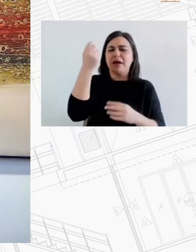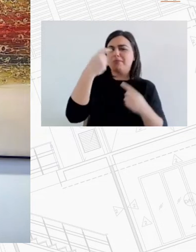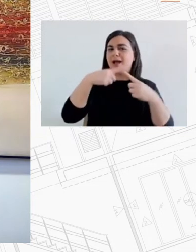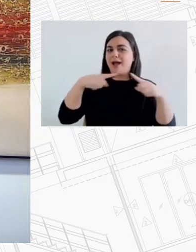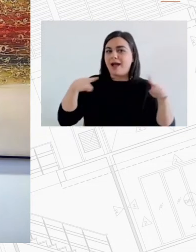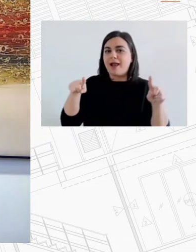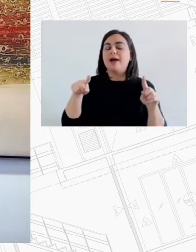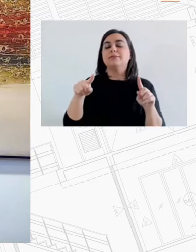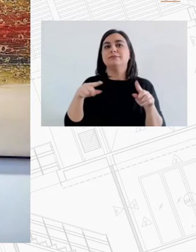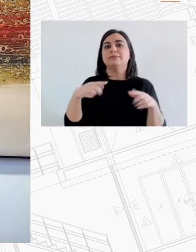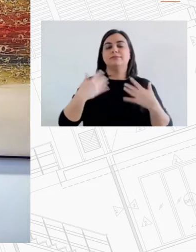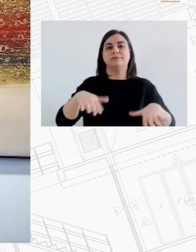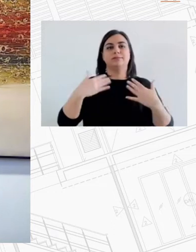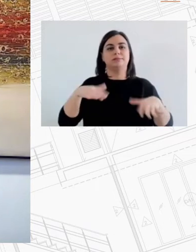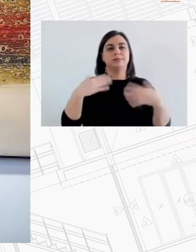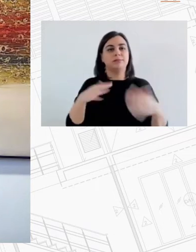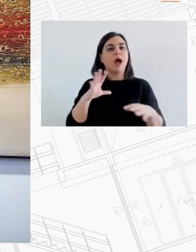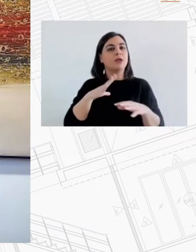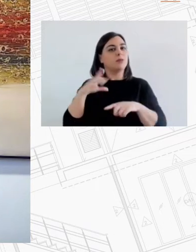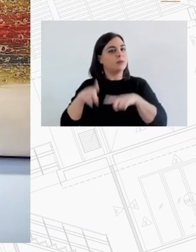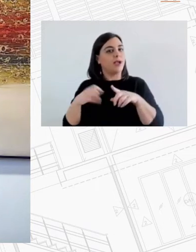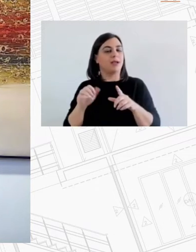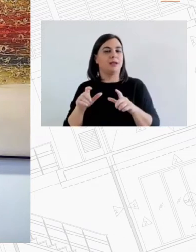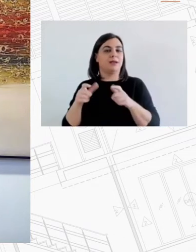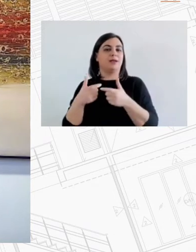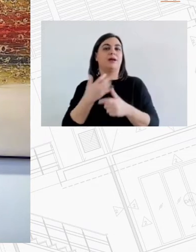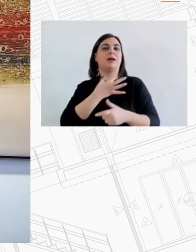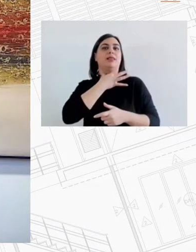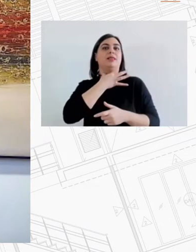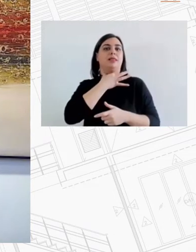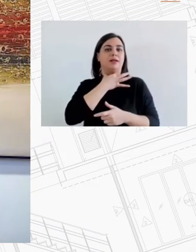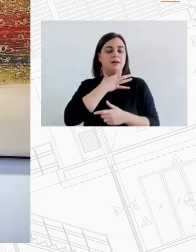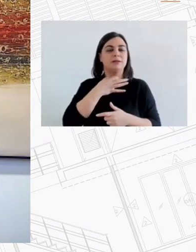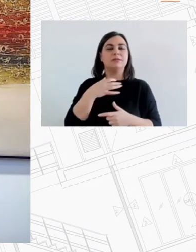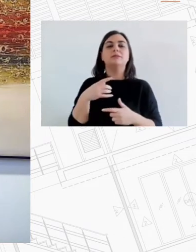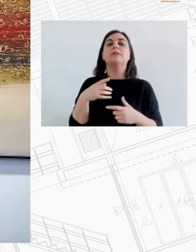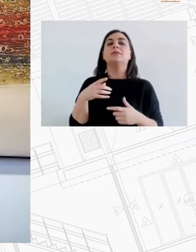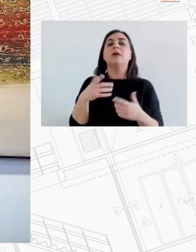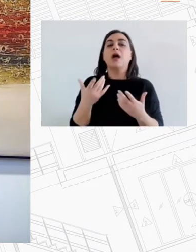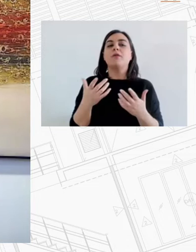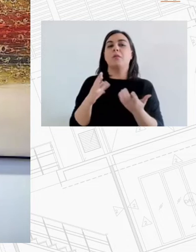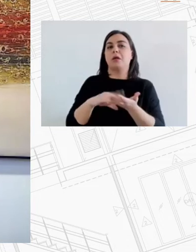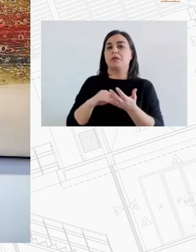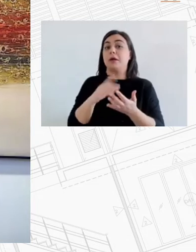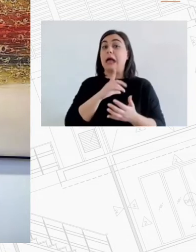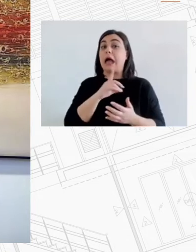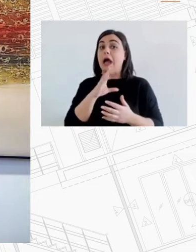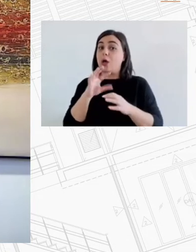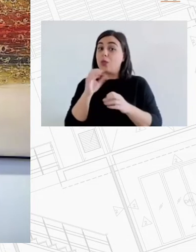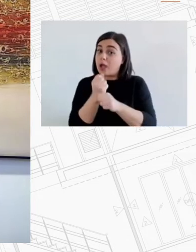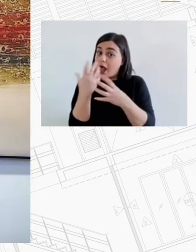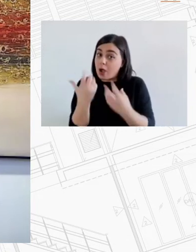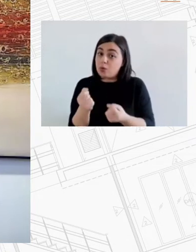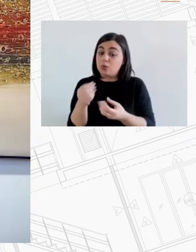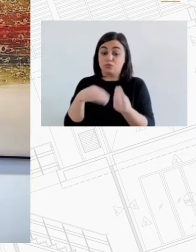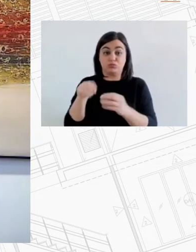γενιά επισφαλώς στεγασμένων ή ενδυνάμια στέγων οι οποίοι τους βλέπουμε πλέον έναν όλο και πιο τακτικά στα συσίτια στις κοινωνικές μας δομές